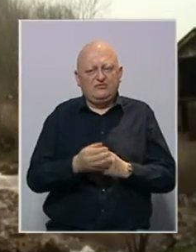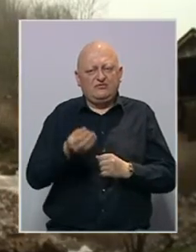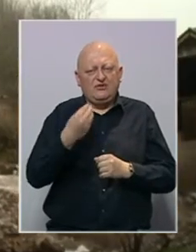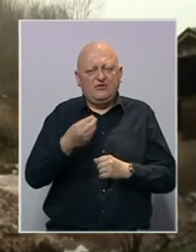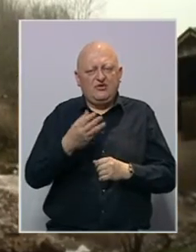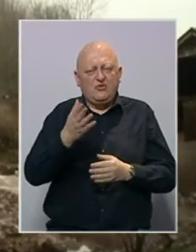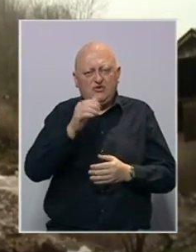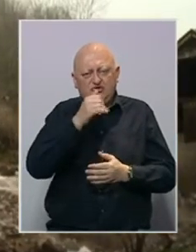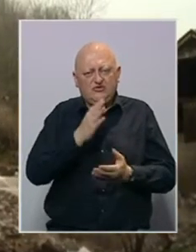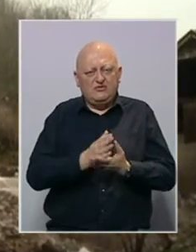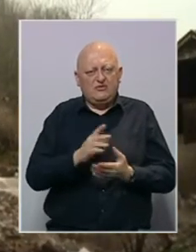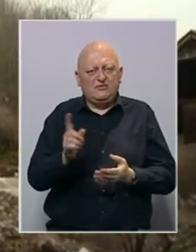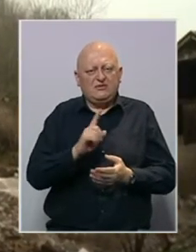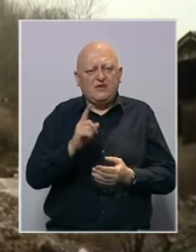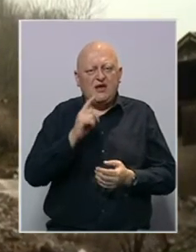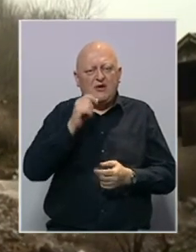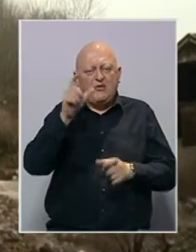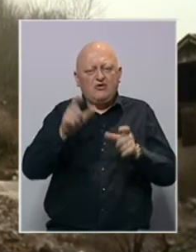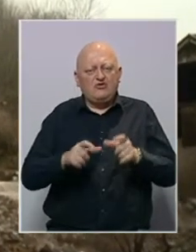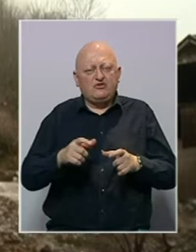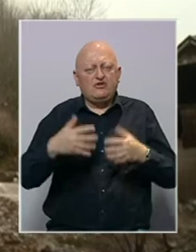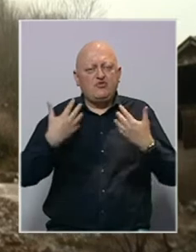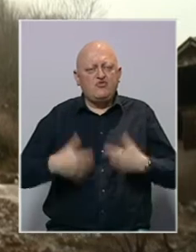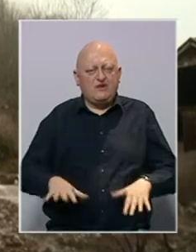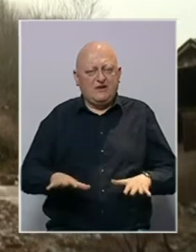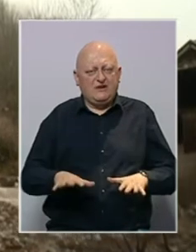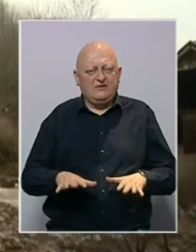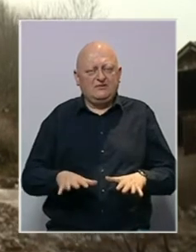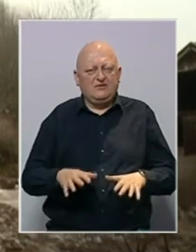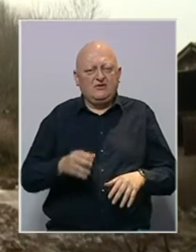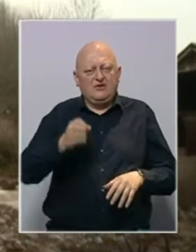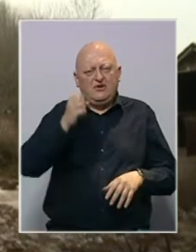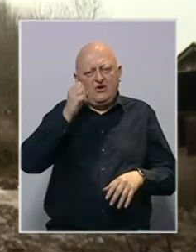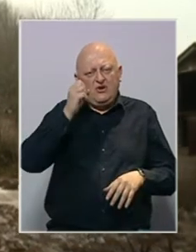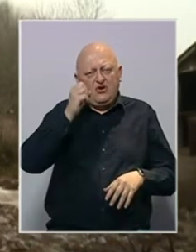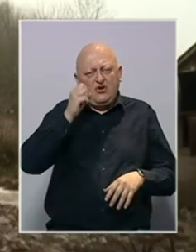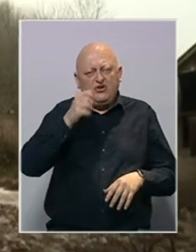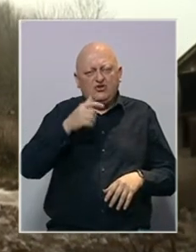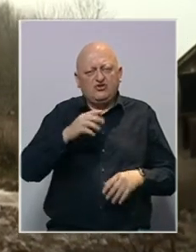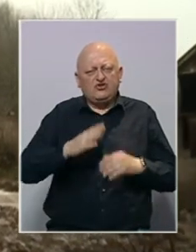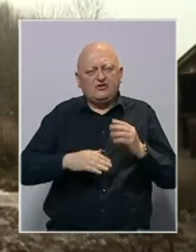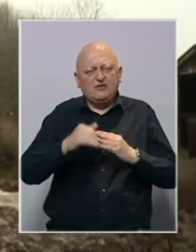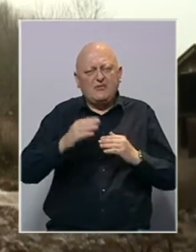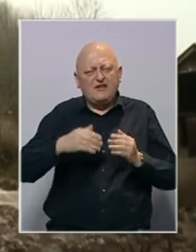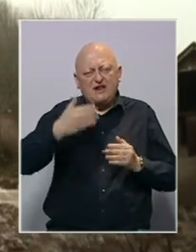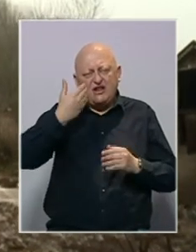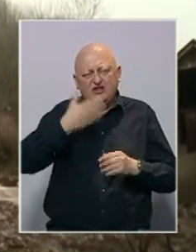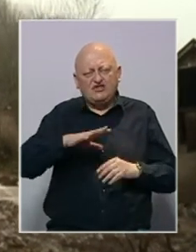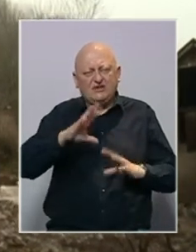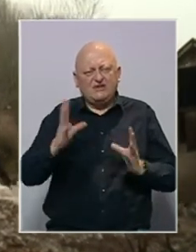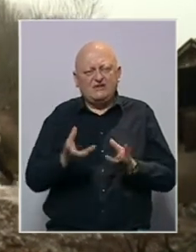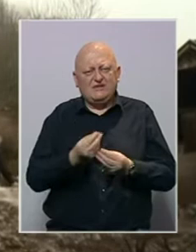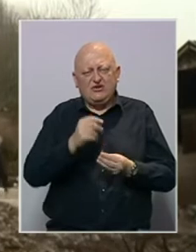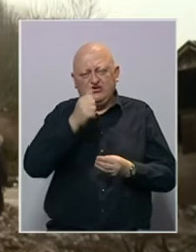što se tiče da nemamo ljudski gubitak, lošu što se tiče materialne štete i svega